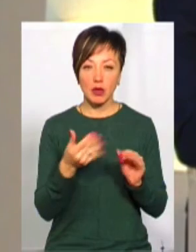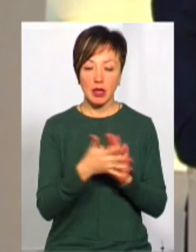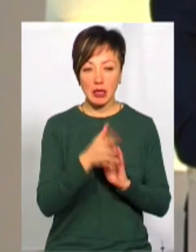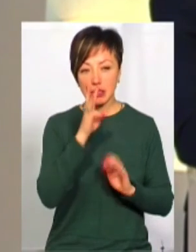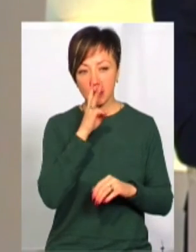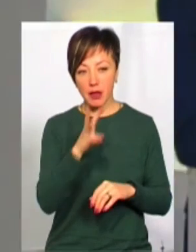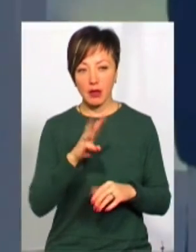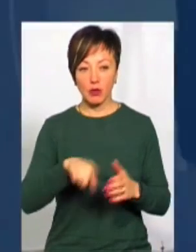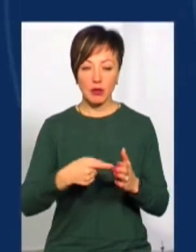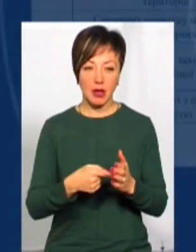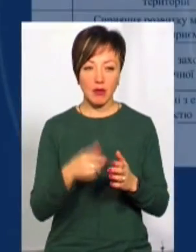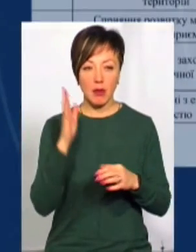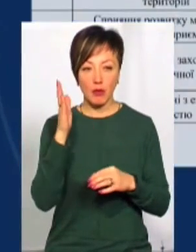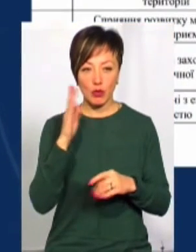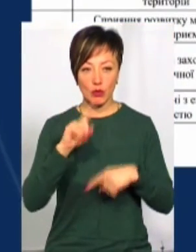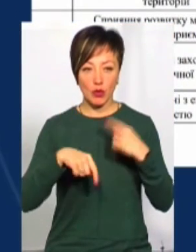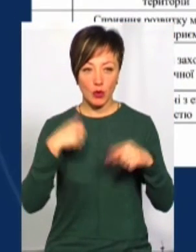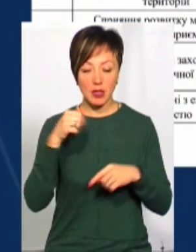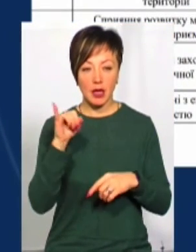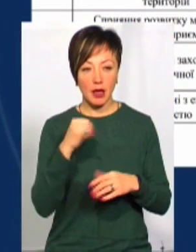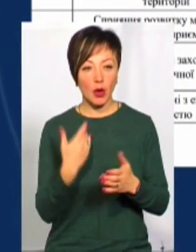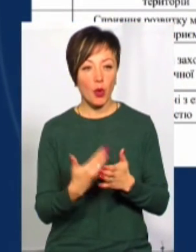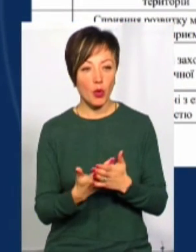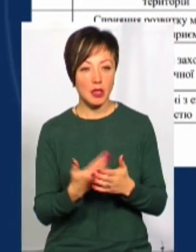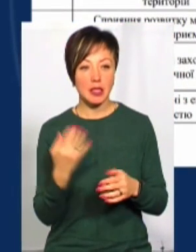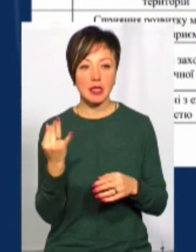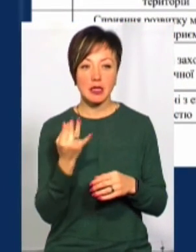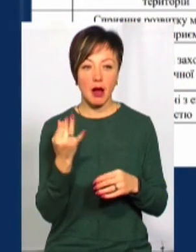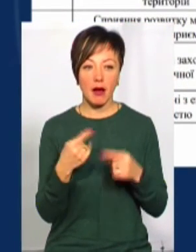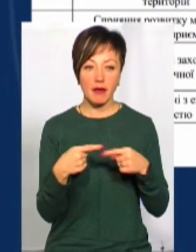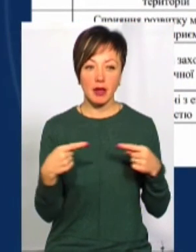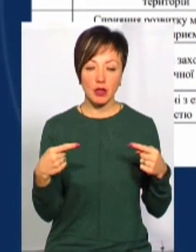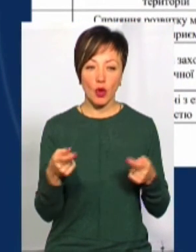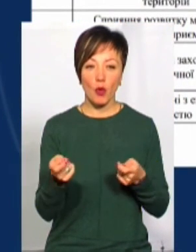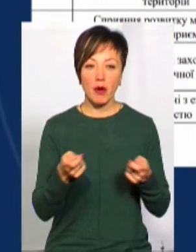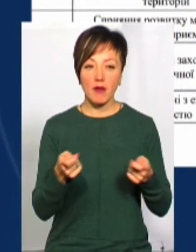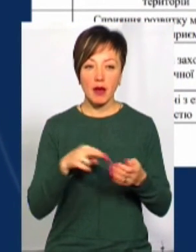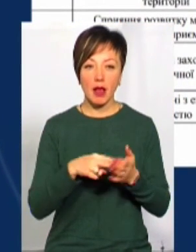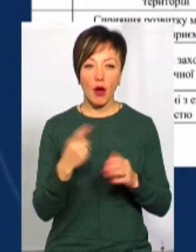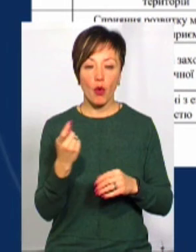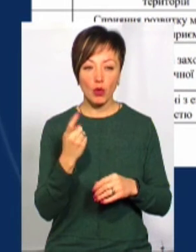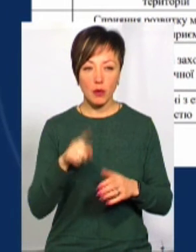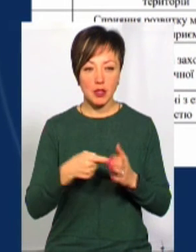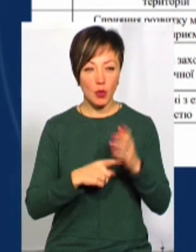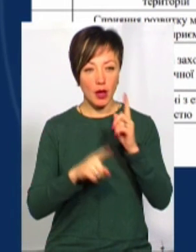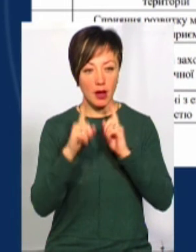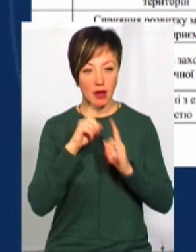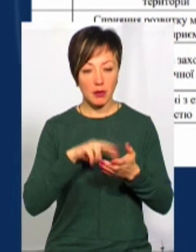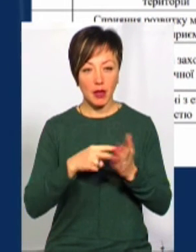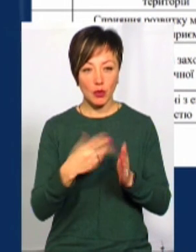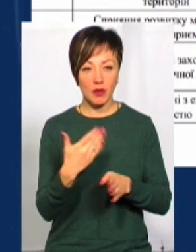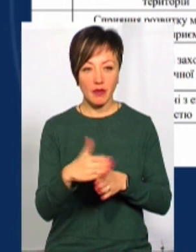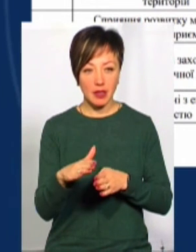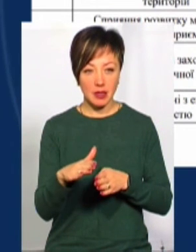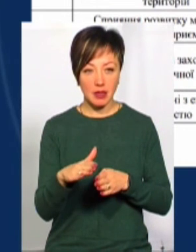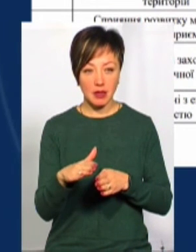зарплати, на комуналку у майбутньому році. І от цікава річ. На управління економіки Хмельницької міської ради планують